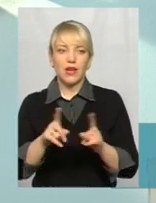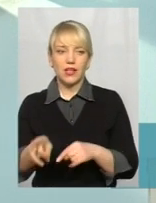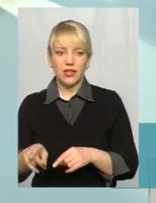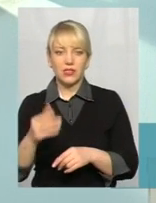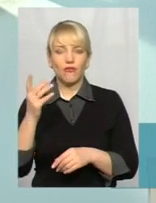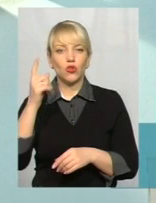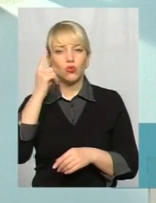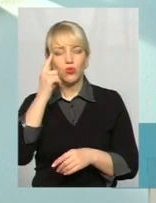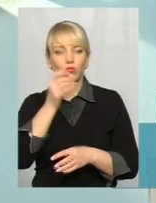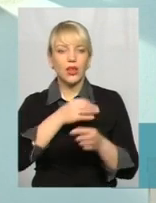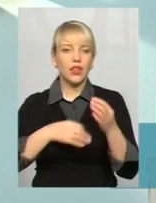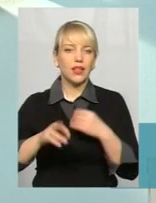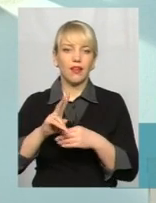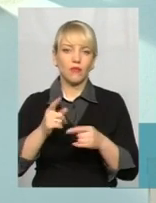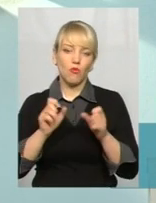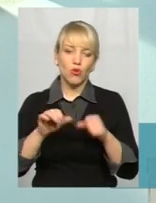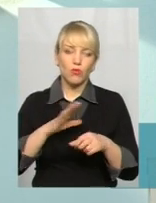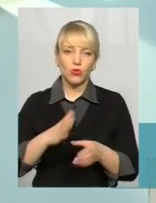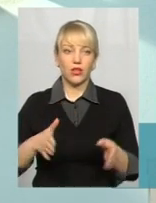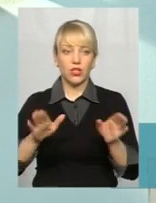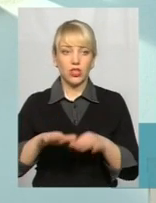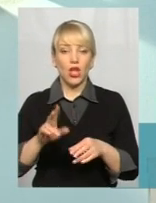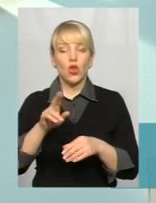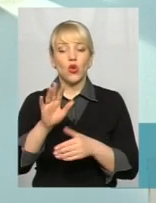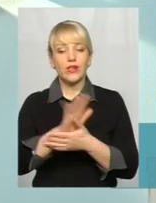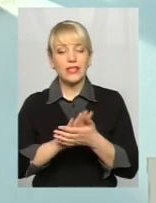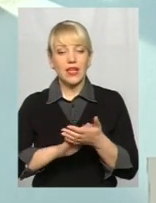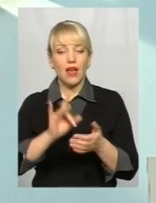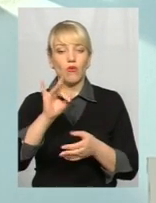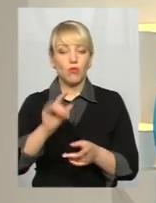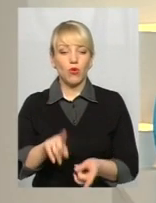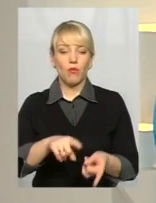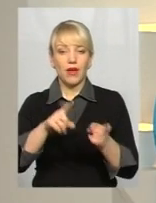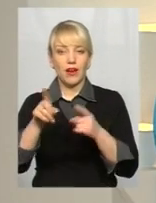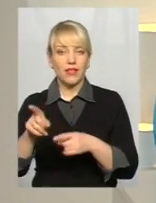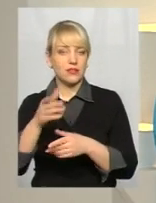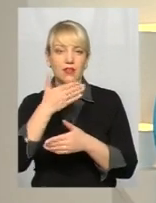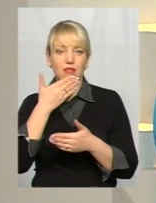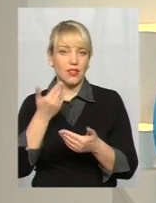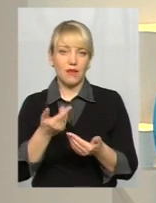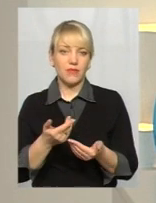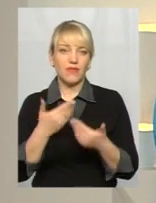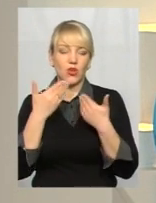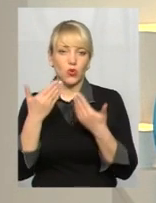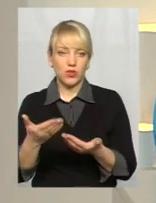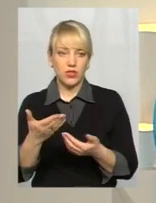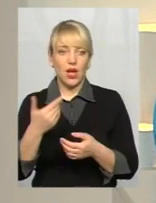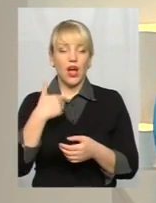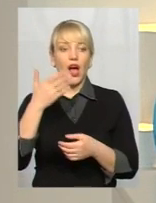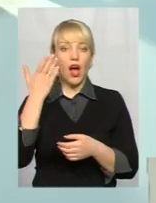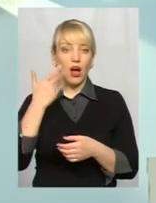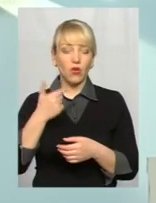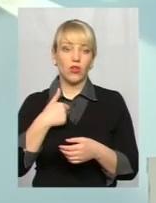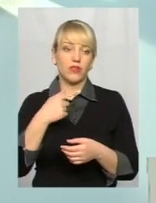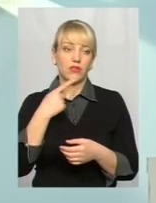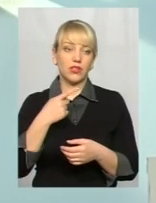щоб залишити його тут, вони його не вирішили, але з заявою про перенесення вони вчасно не звернулися. Через то, коли вони прийшли, сказали, ну давайте ми якось все-таки його